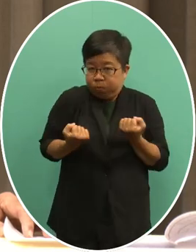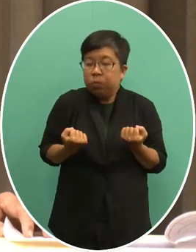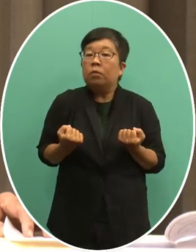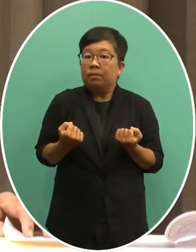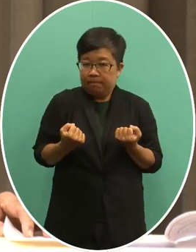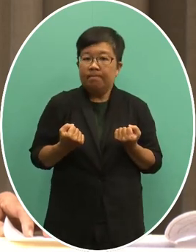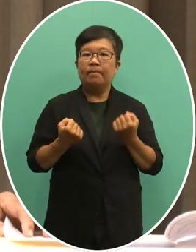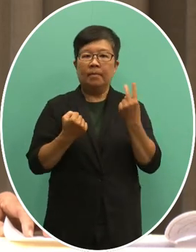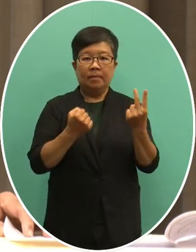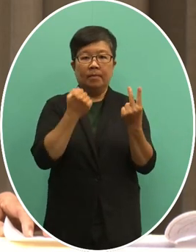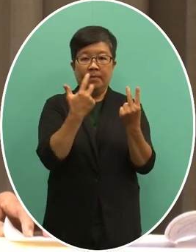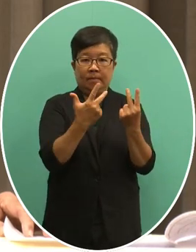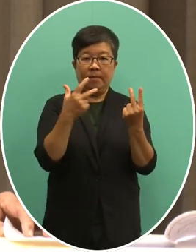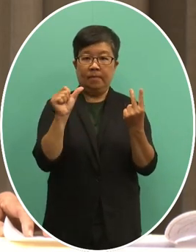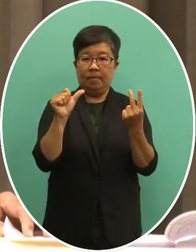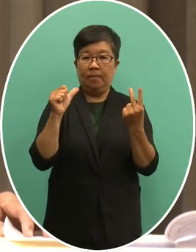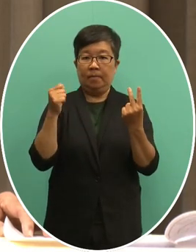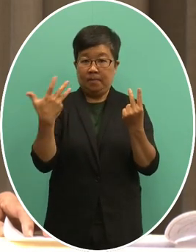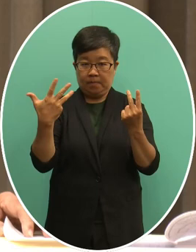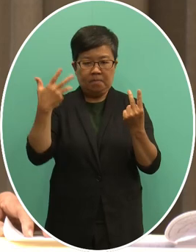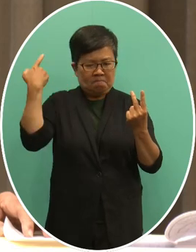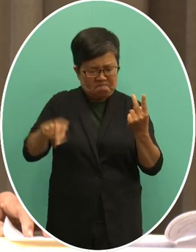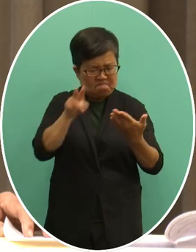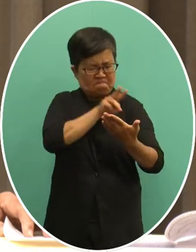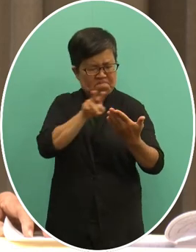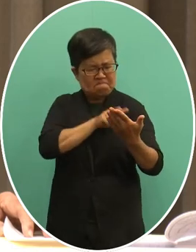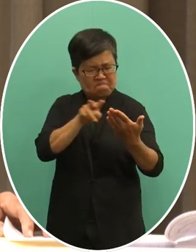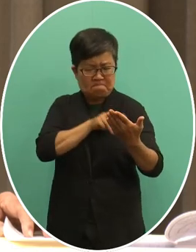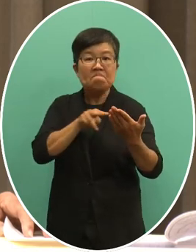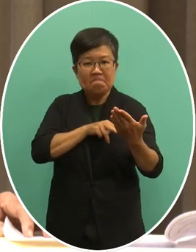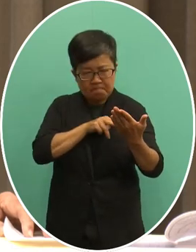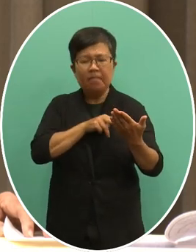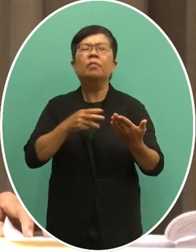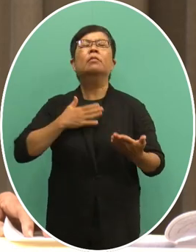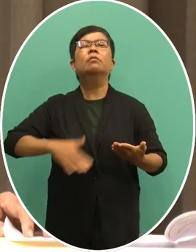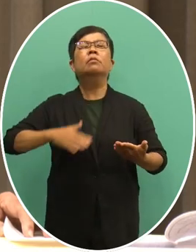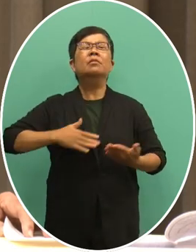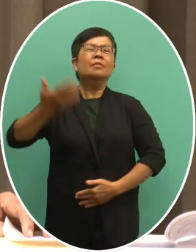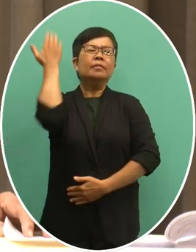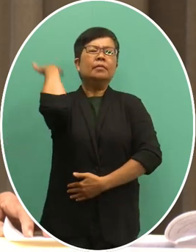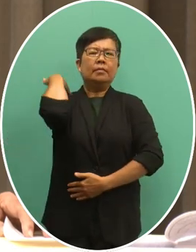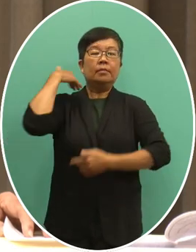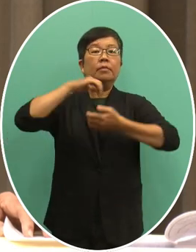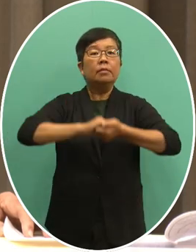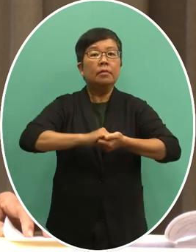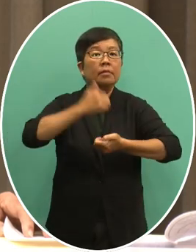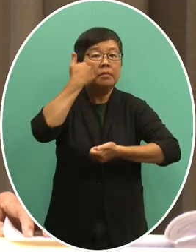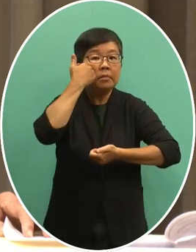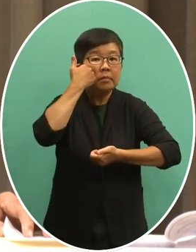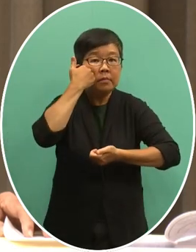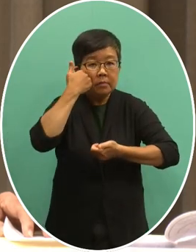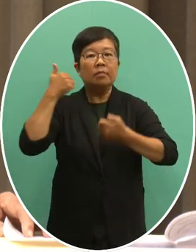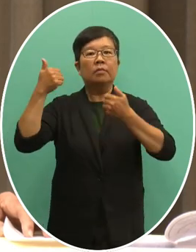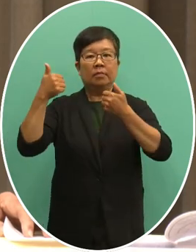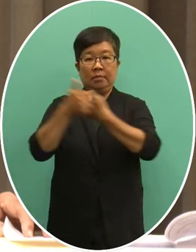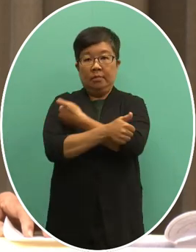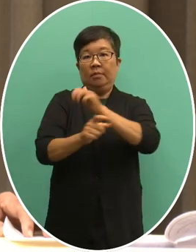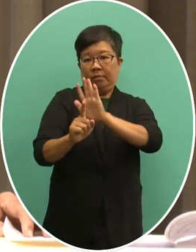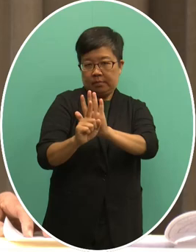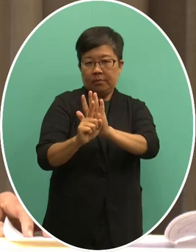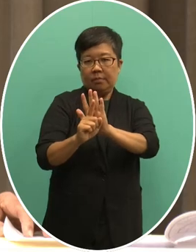review的话我们可以了解2758当时只是决定谁来代表